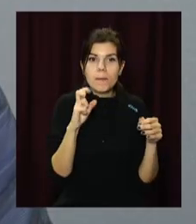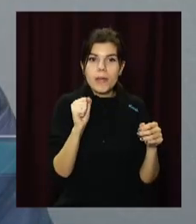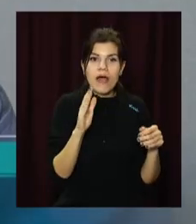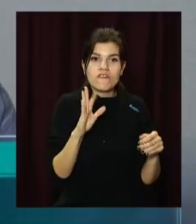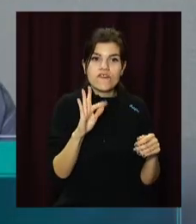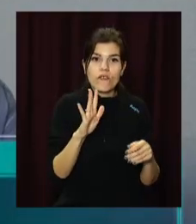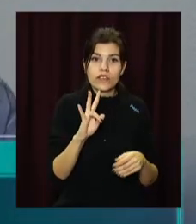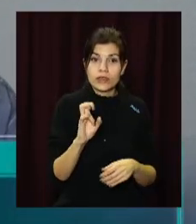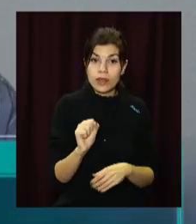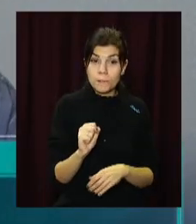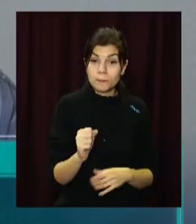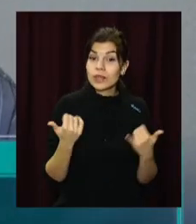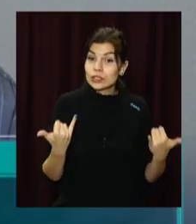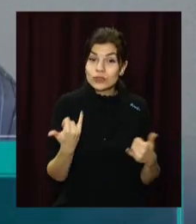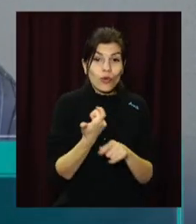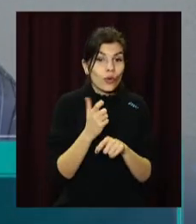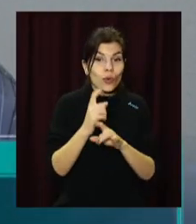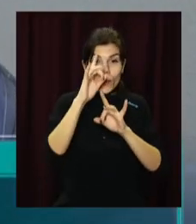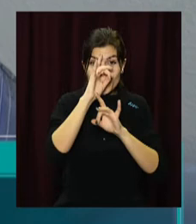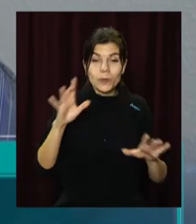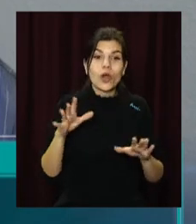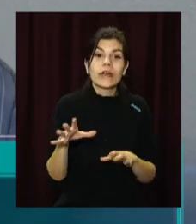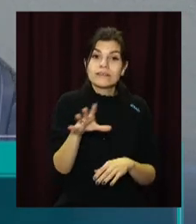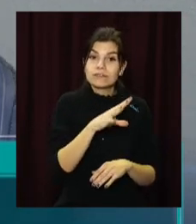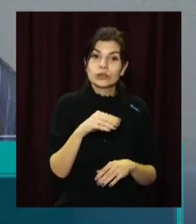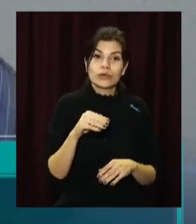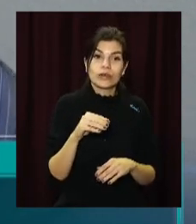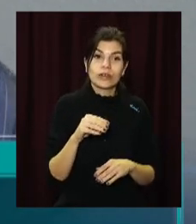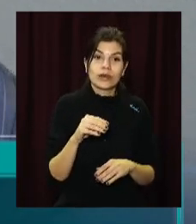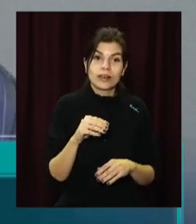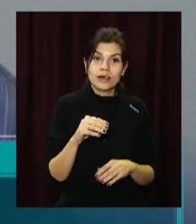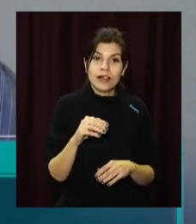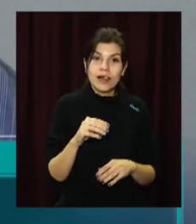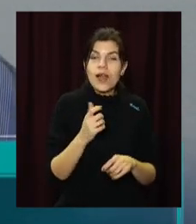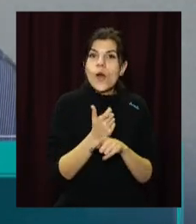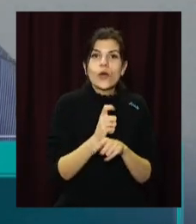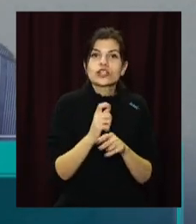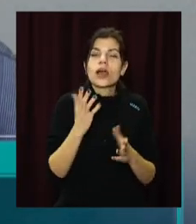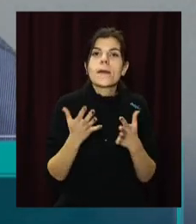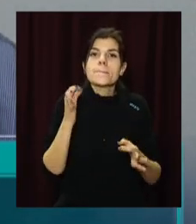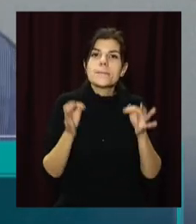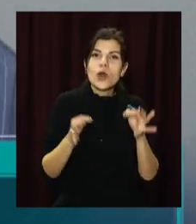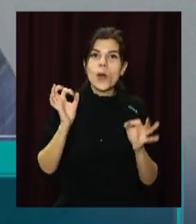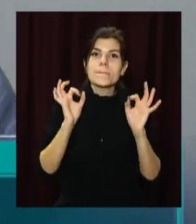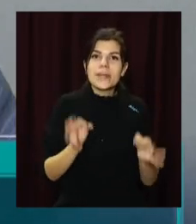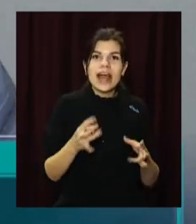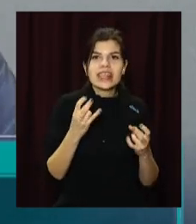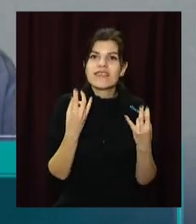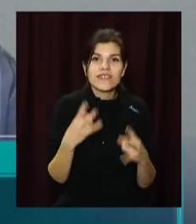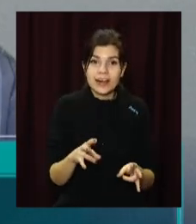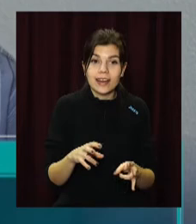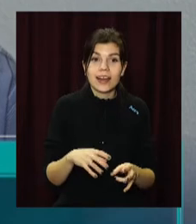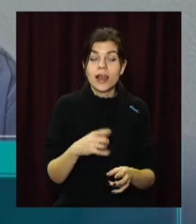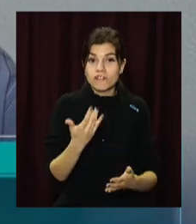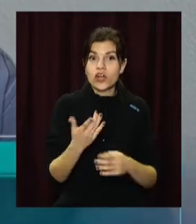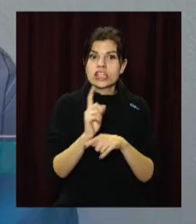Зараз дуже-дуже популярно, все екологічно, екологічне. І от дуже популярні стали